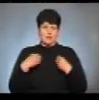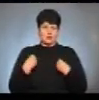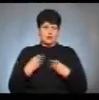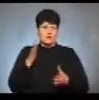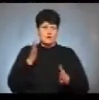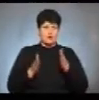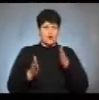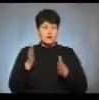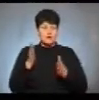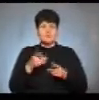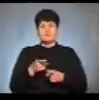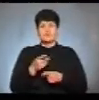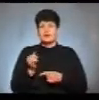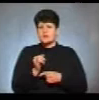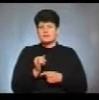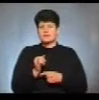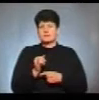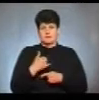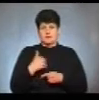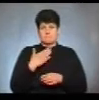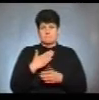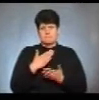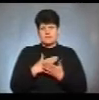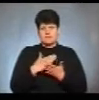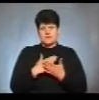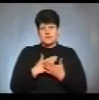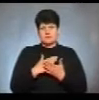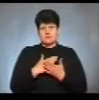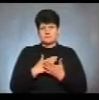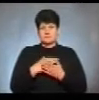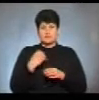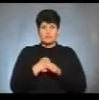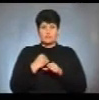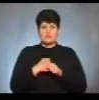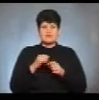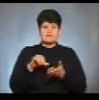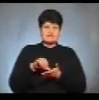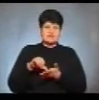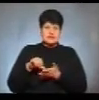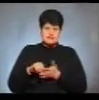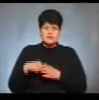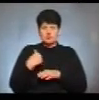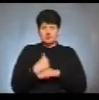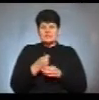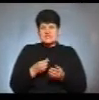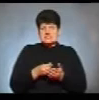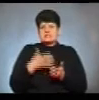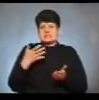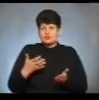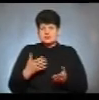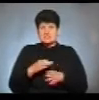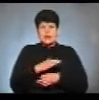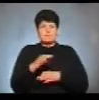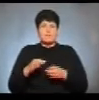Ми робили виступи на основні цінності на